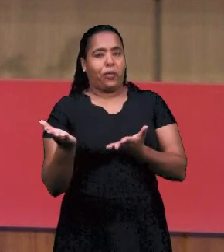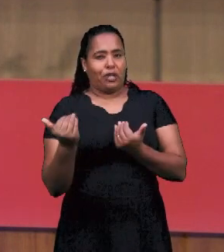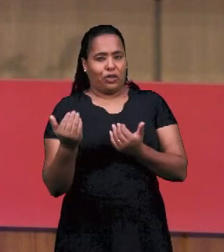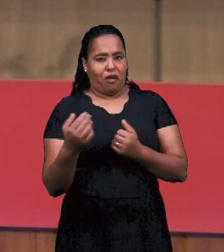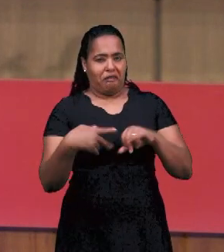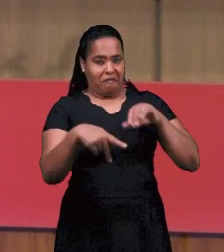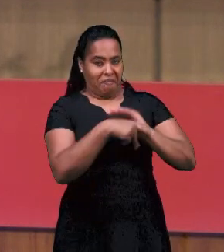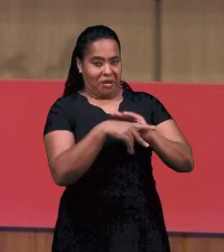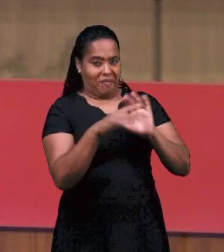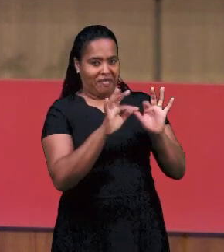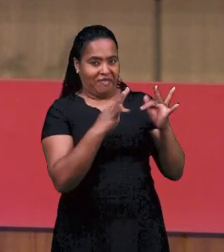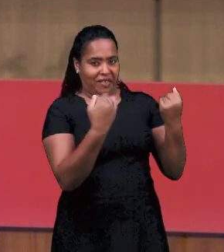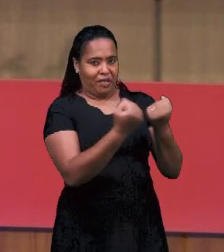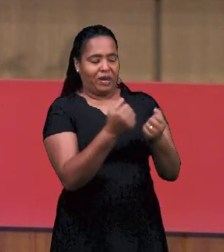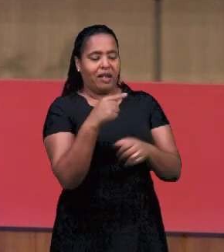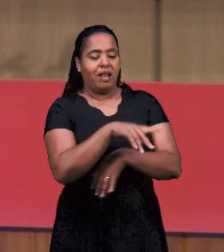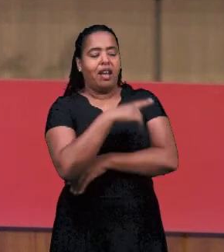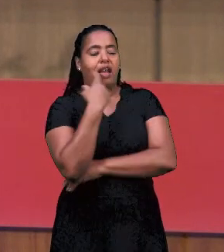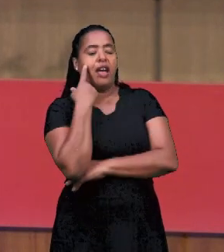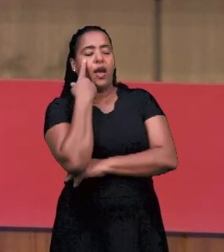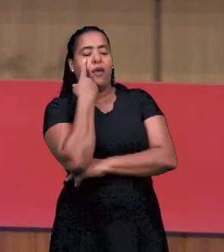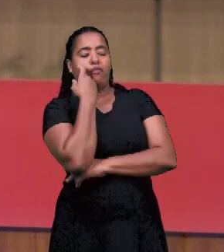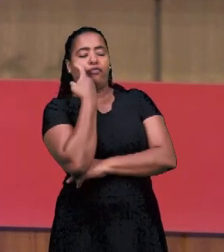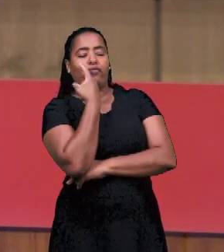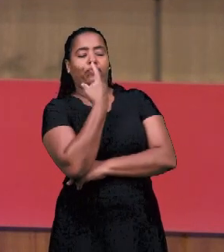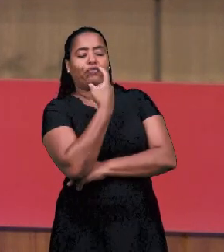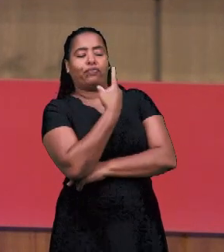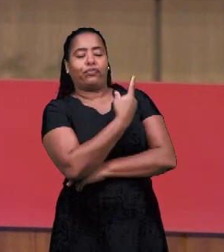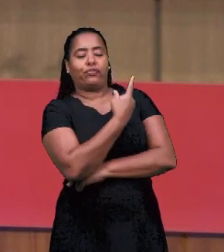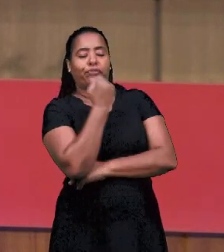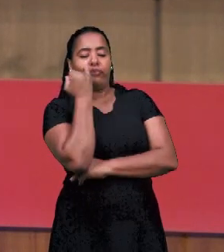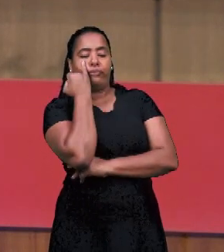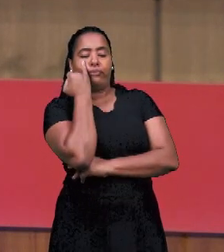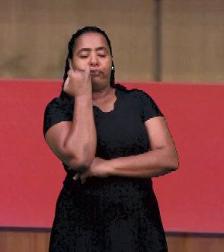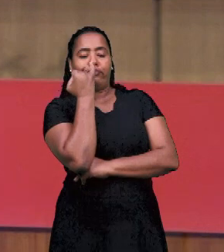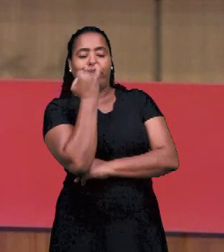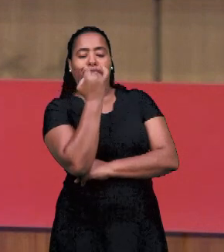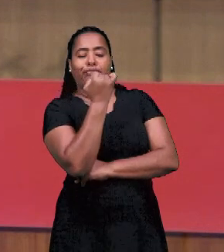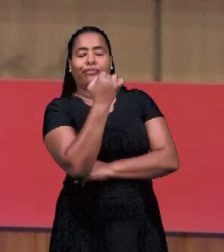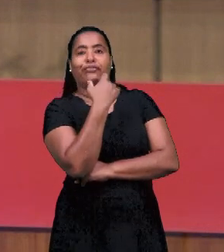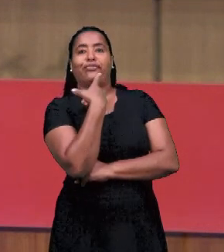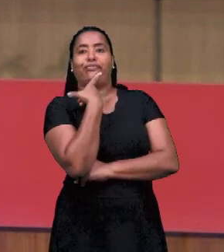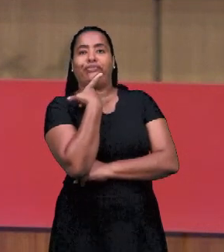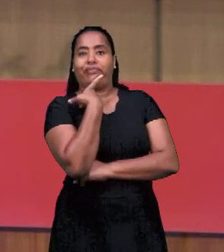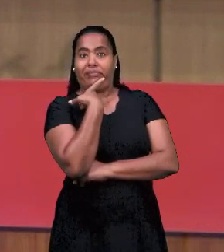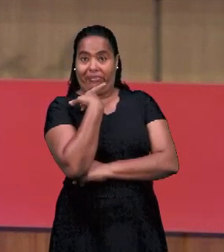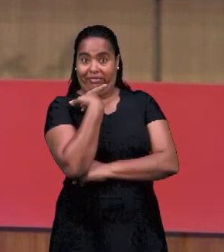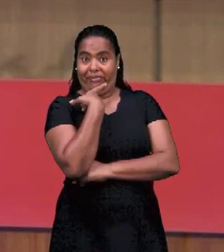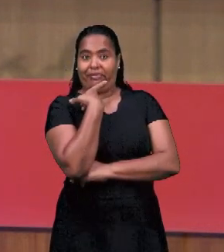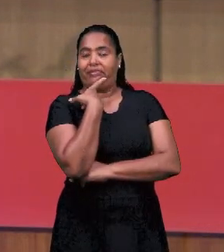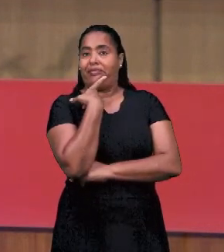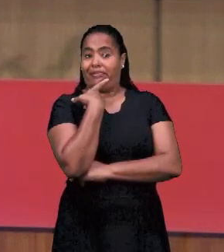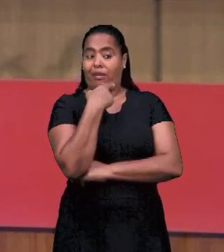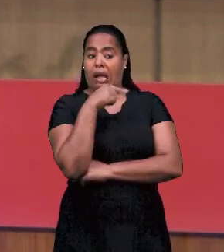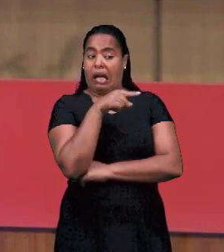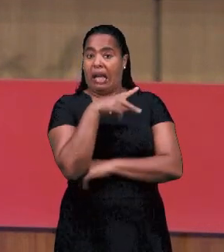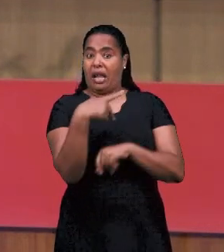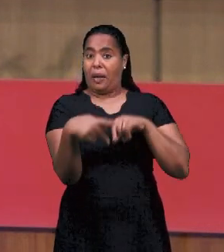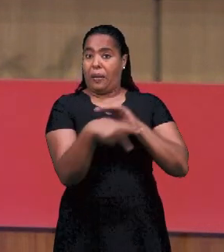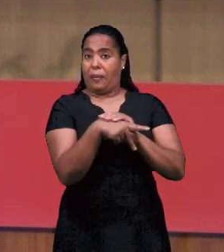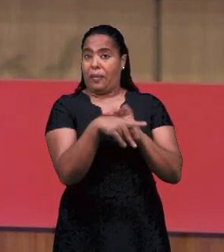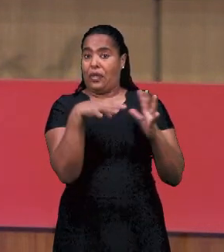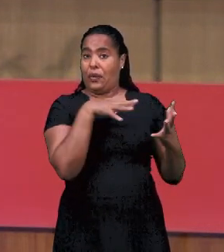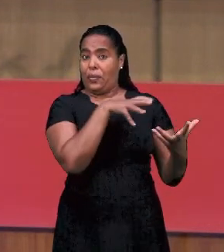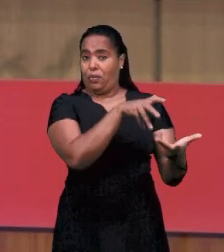И я заинтересовался в девушке, которая была дочерью в той семье. Она была уже из